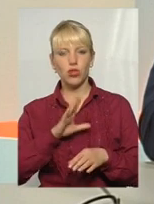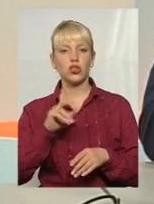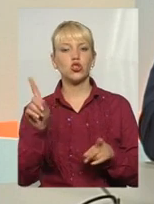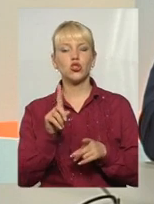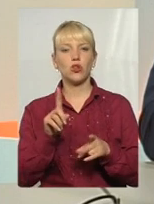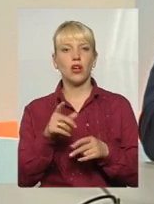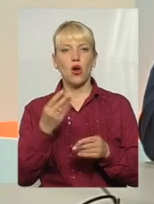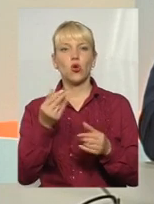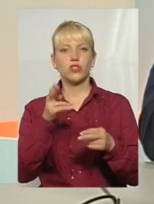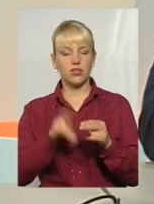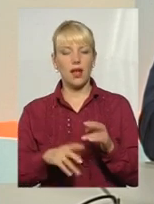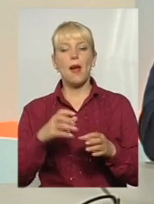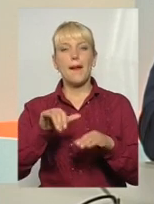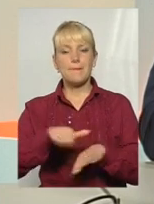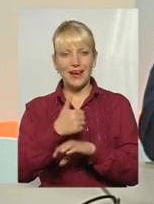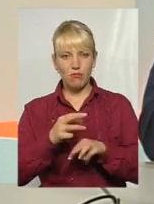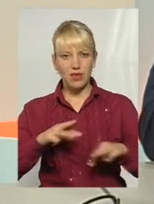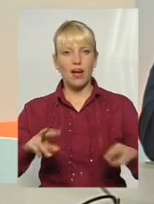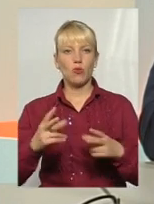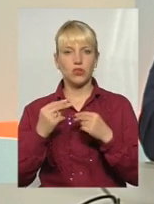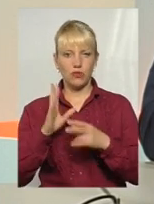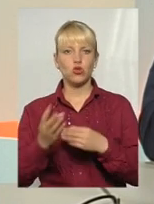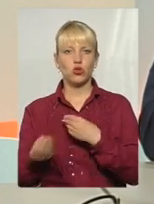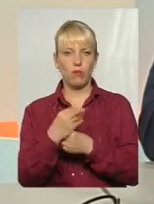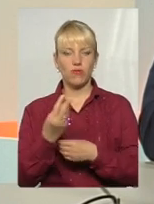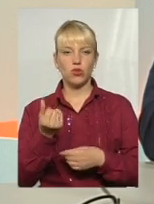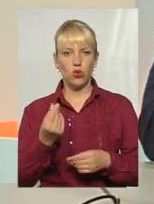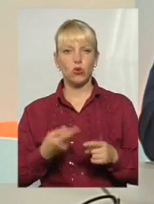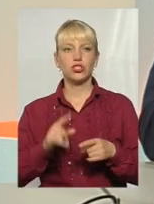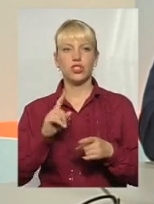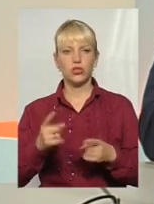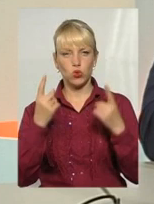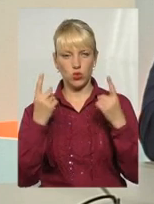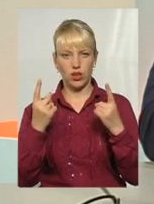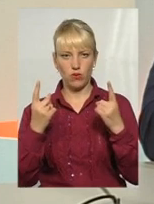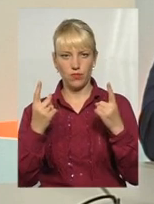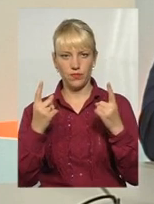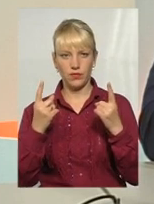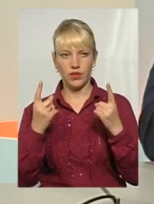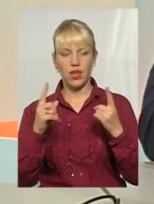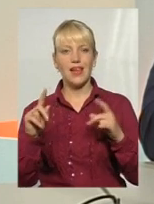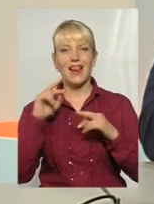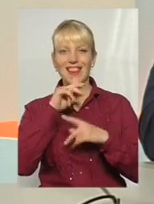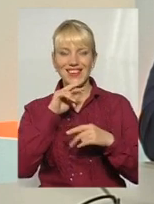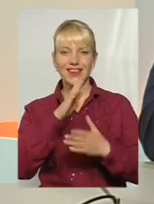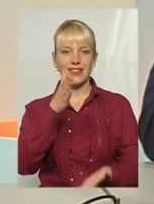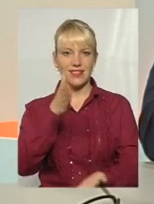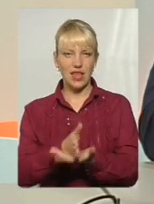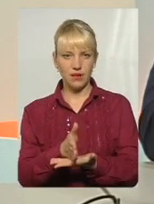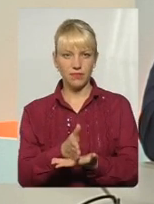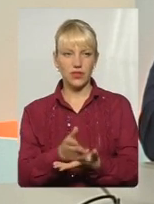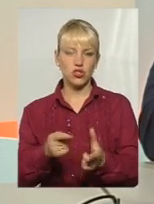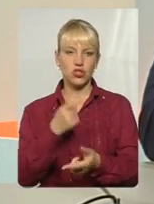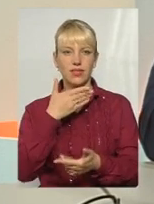додають кошти, якщо потрібно буде, то кошти додають, але суттєво, щоб ліки є чи